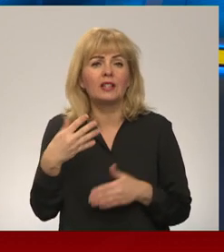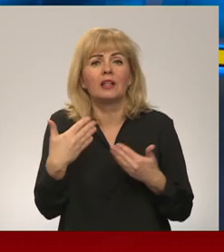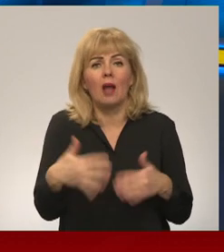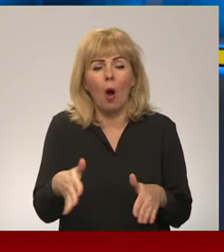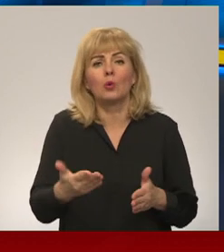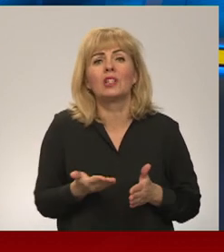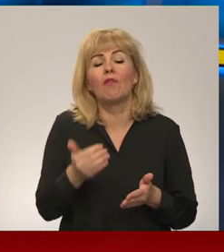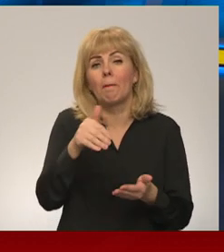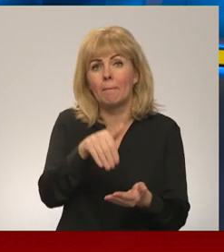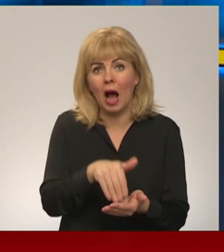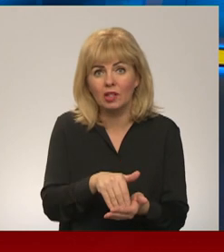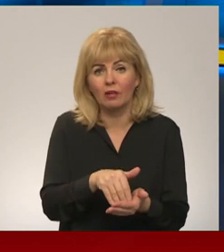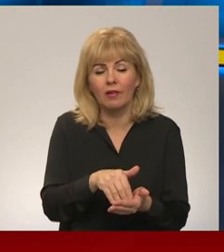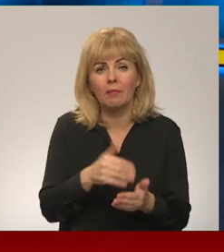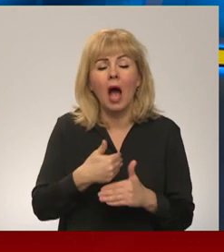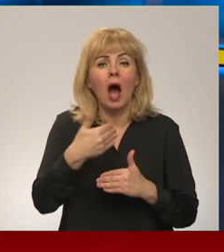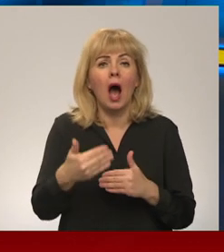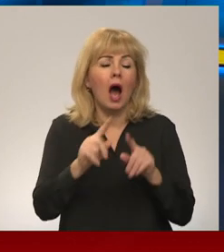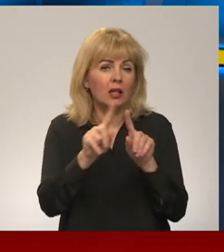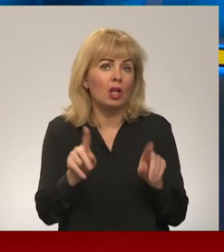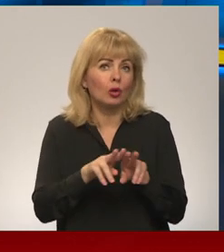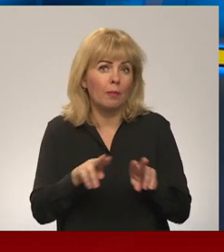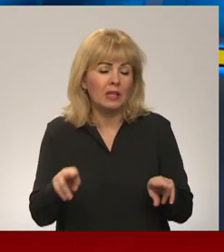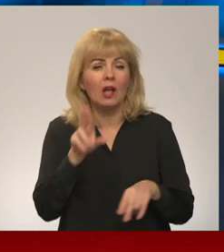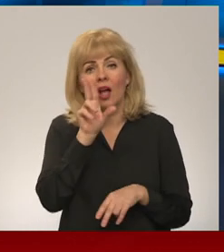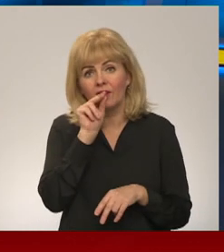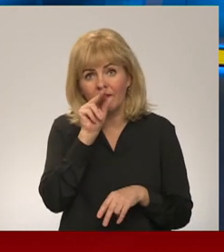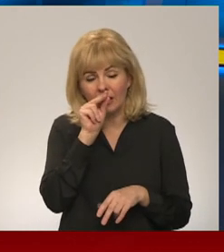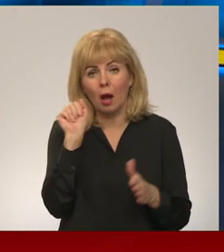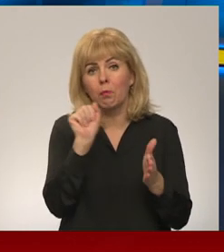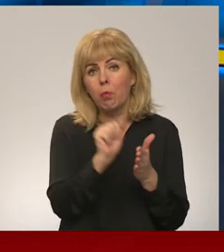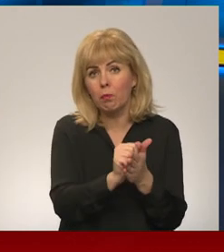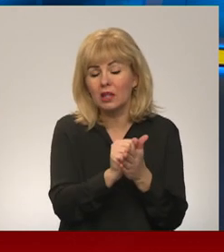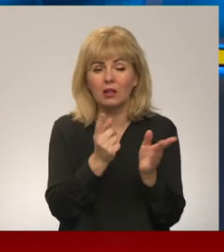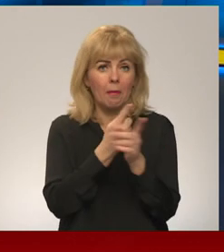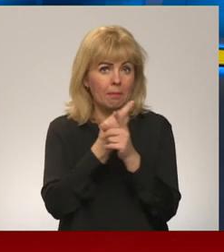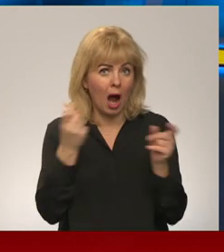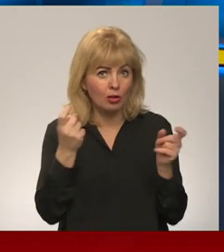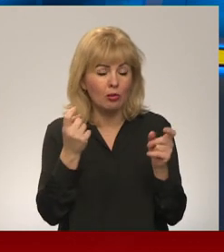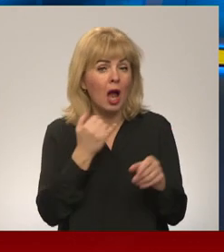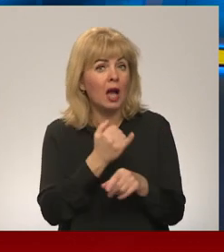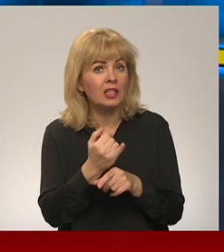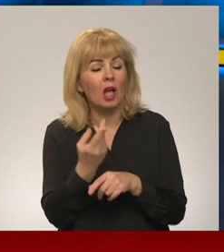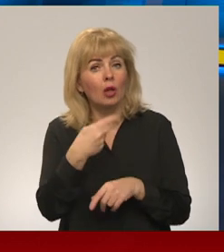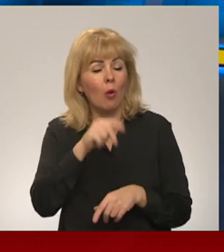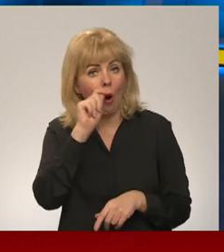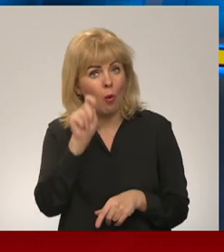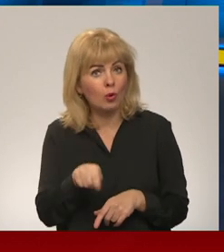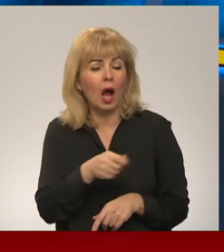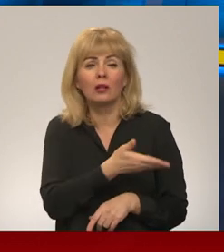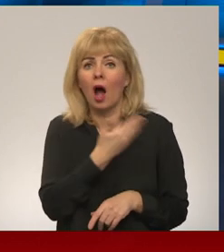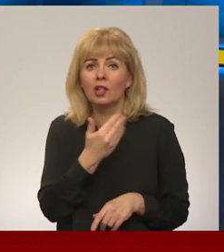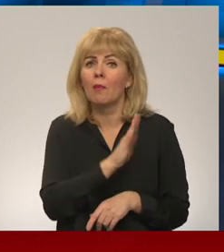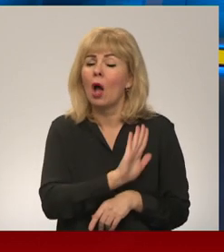pastāvīgi. Ar citā lieta ministrija arī Twitterī bija publicējis paziņojumi par to, ka izceļojot no Ukrainas ir aicinājums